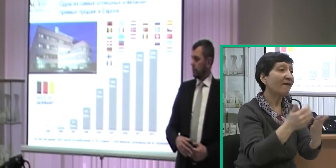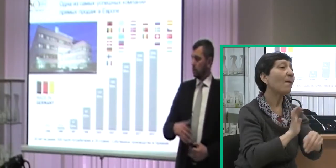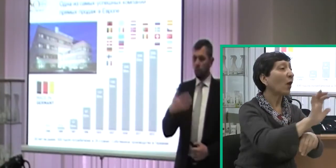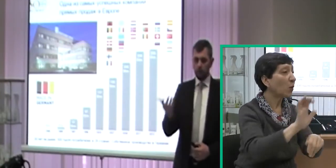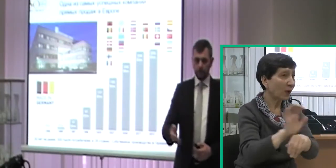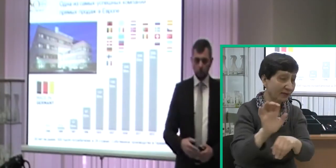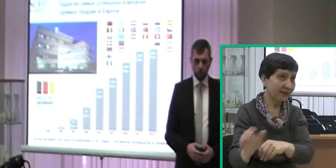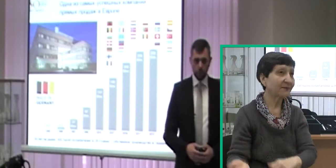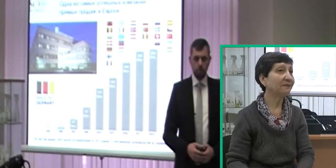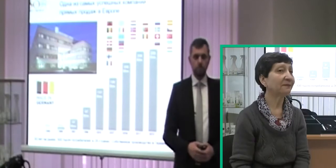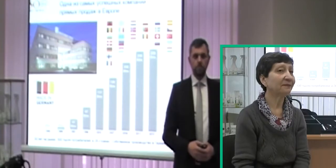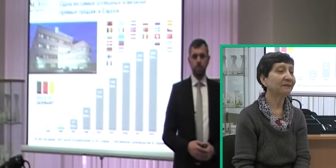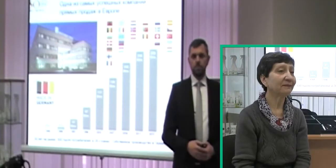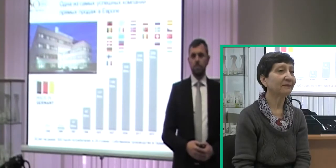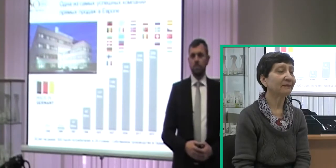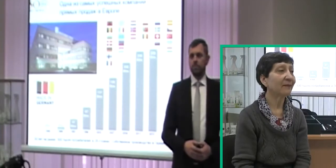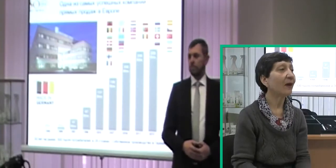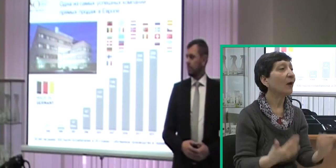Появлялись новые продукты.